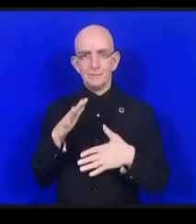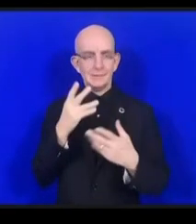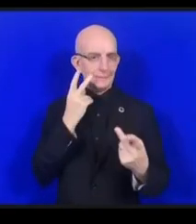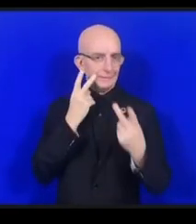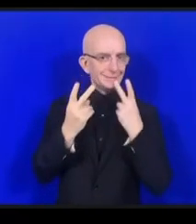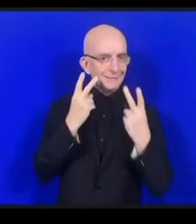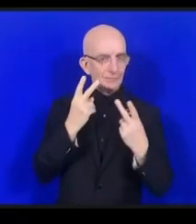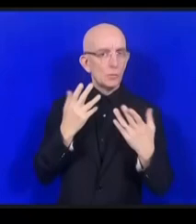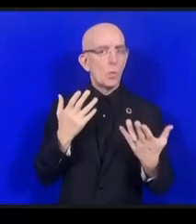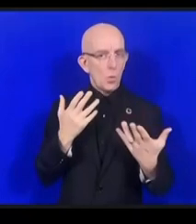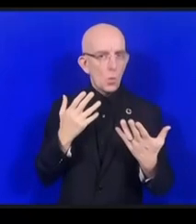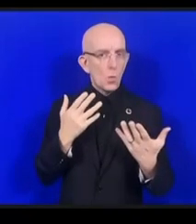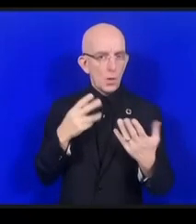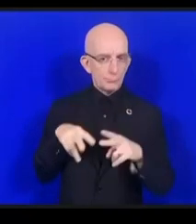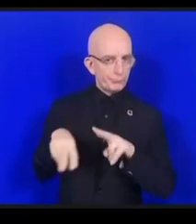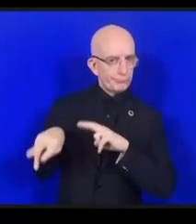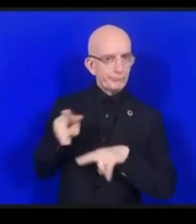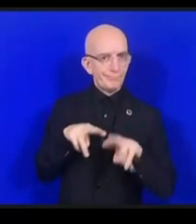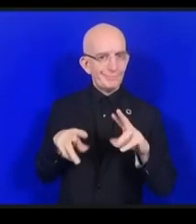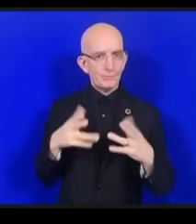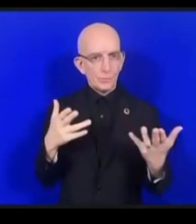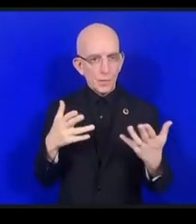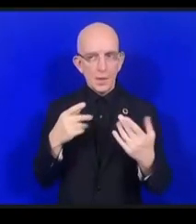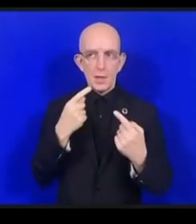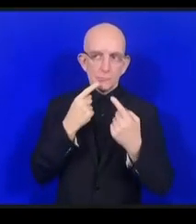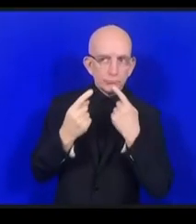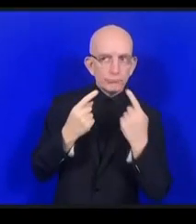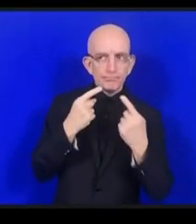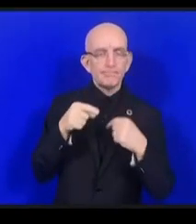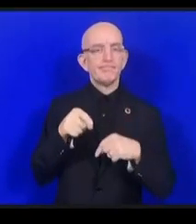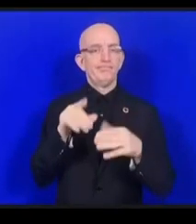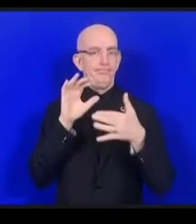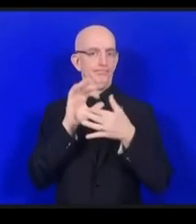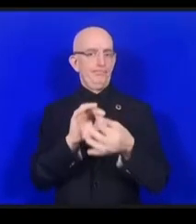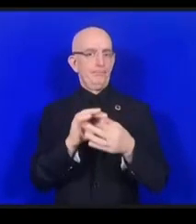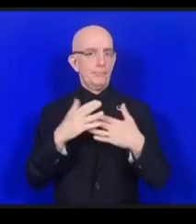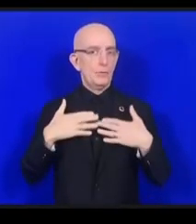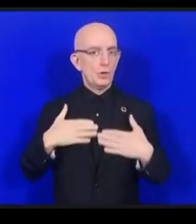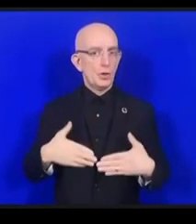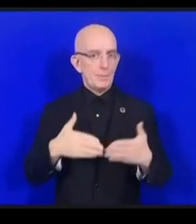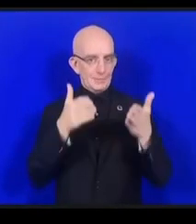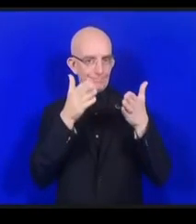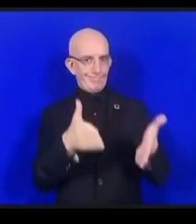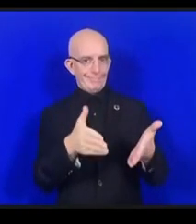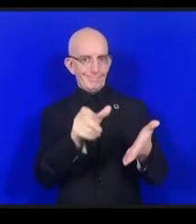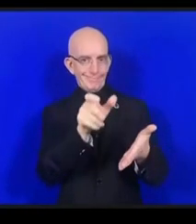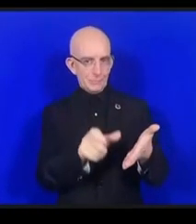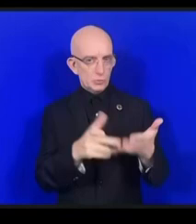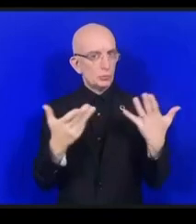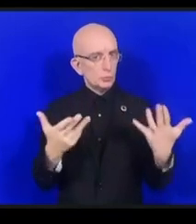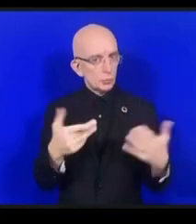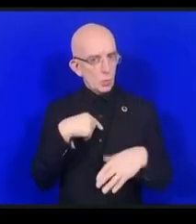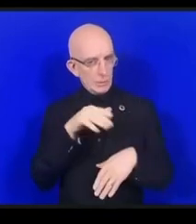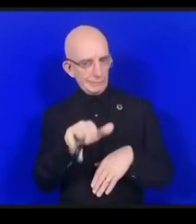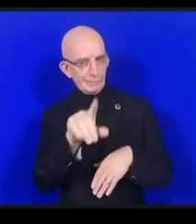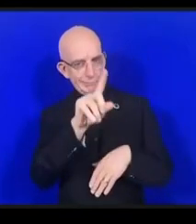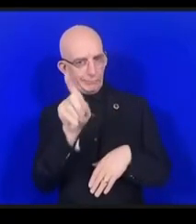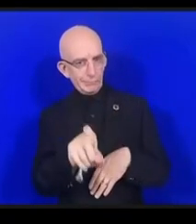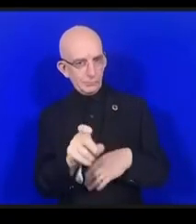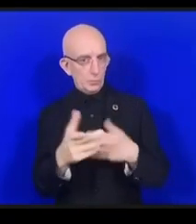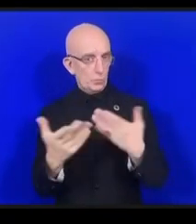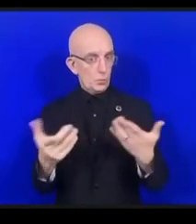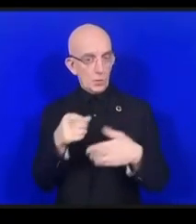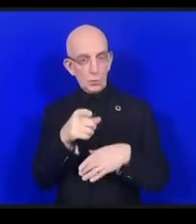anglais human centered accès sur l'humain. Alors qu'est-ce que cela signifie par rapport à l'Internet des objets et que peut faire la